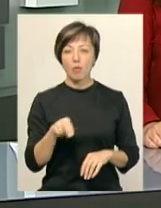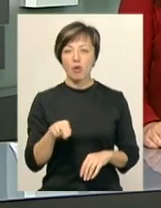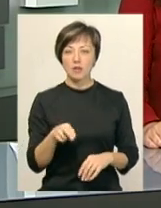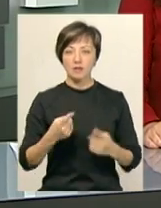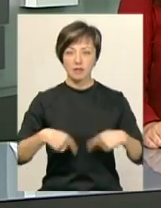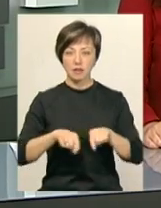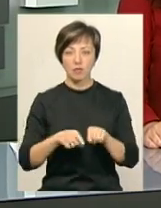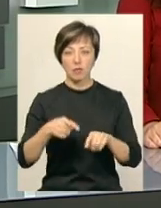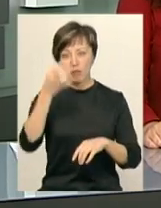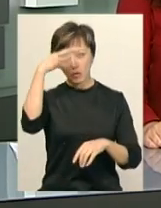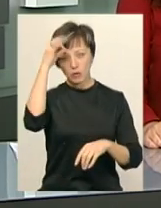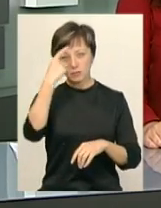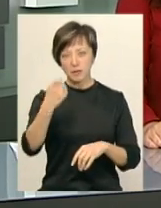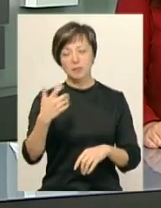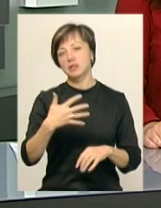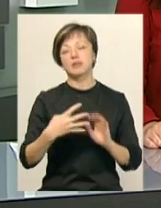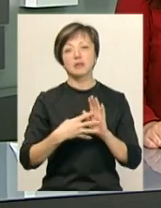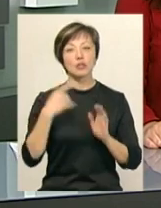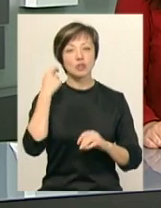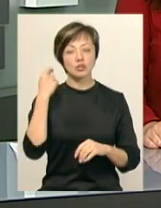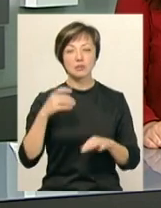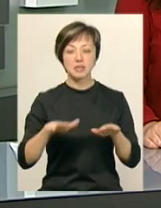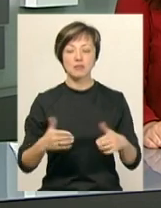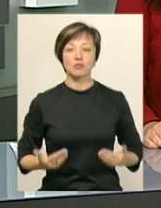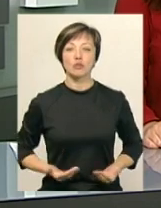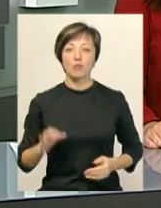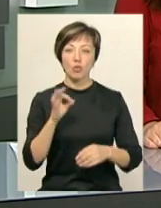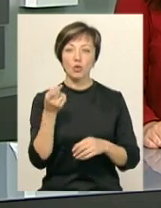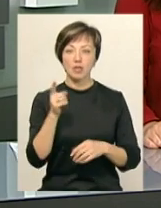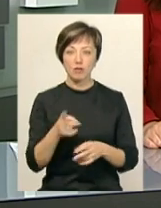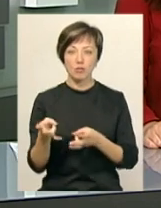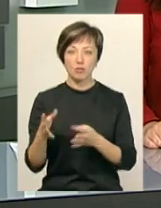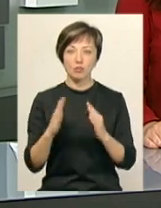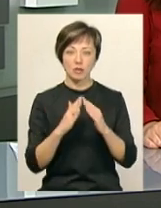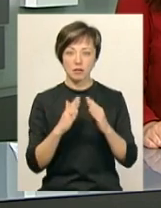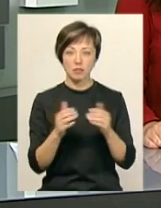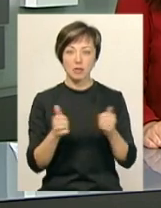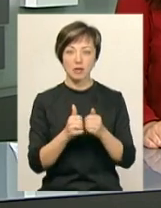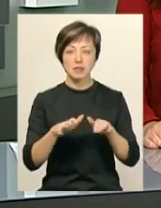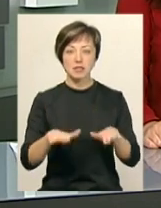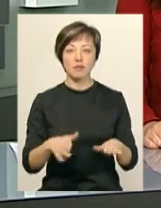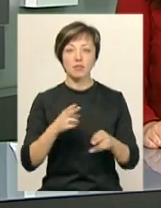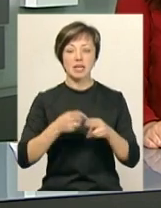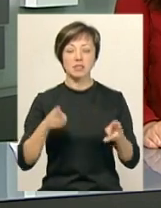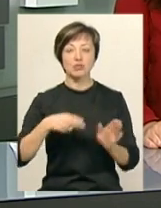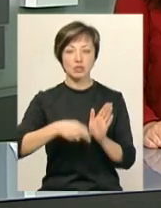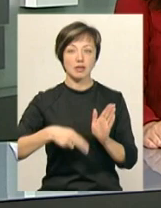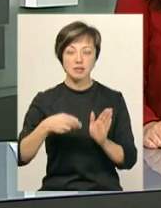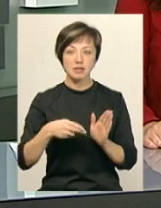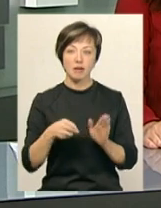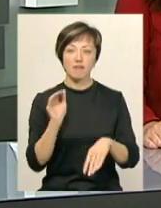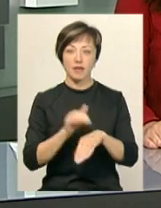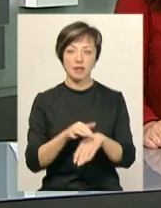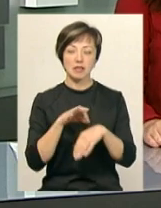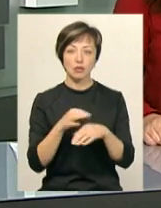відділення поліції надійшло повідомлення від 59-річного місцевого жителя про те, що в покинутій будівлі поблизу місцевої залізничної станції він